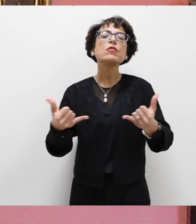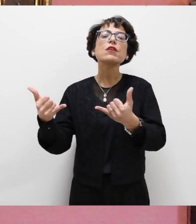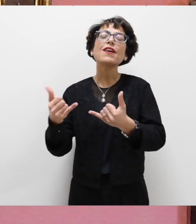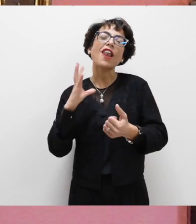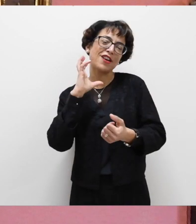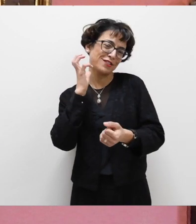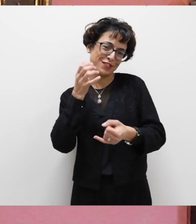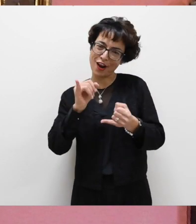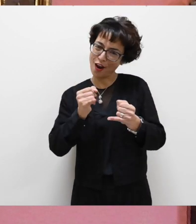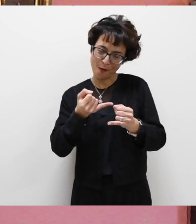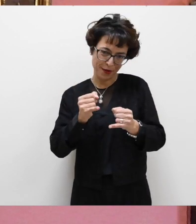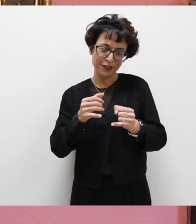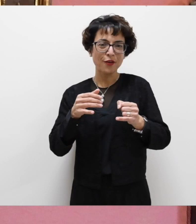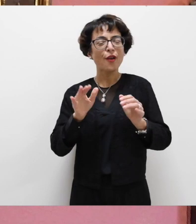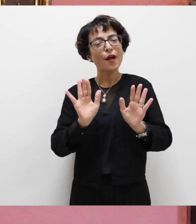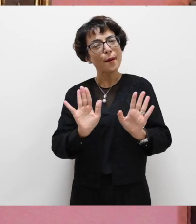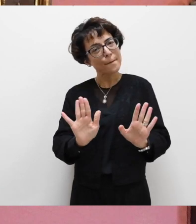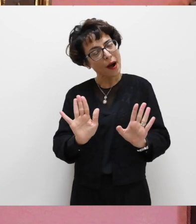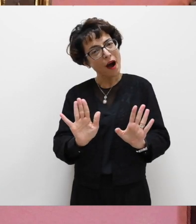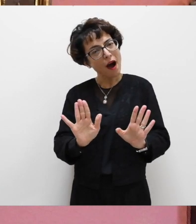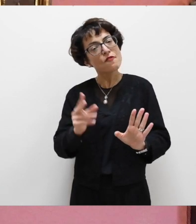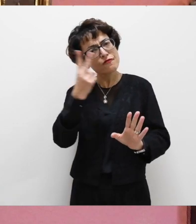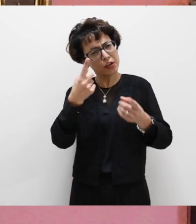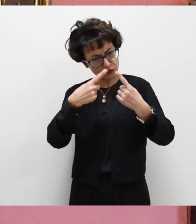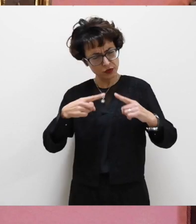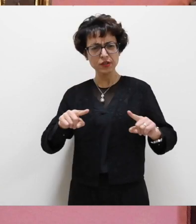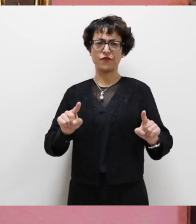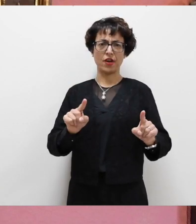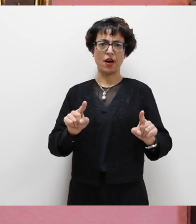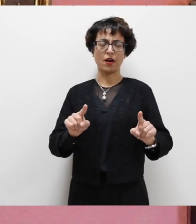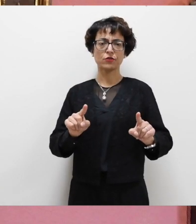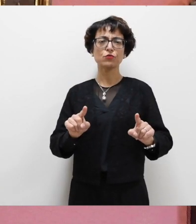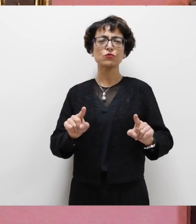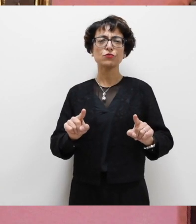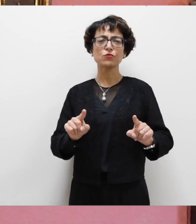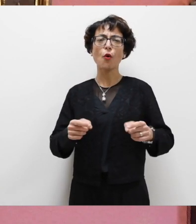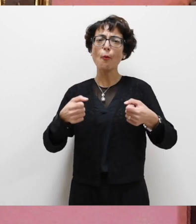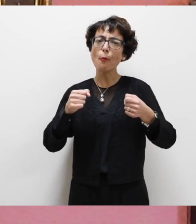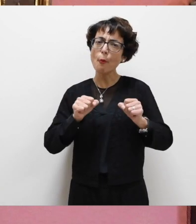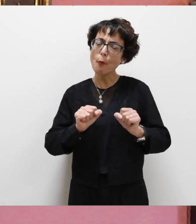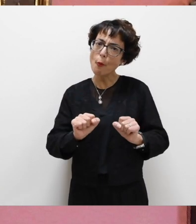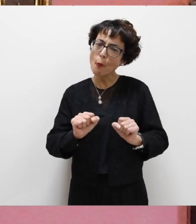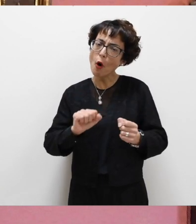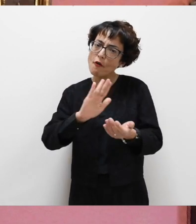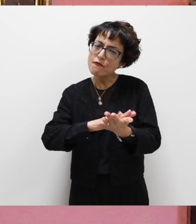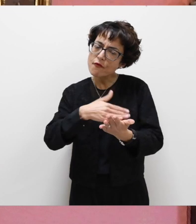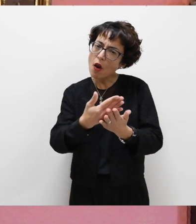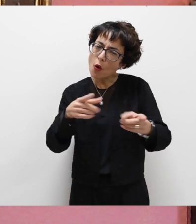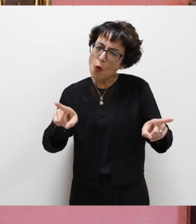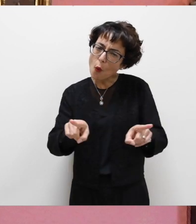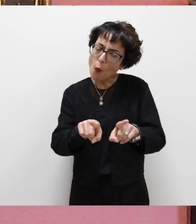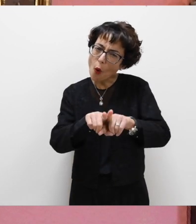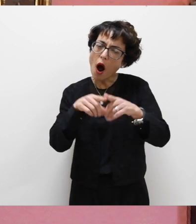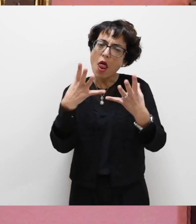inconsueto. Tuttavia, anche se diverso nel suo aspetto esteriore, possiamo viverlo non meno intensamente